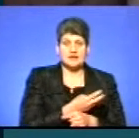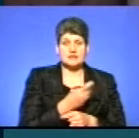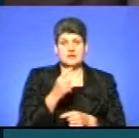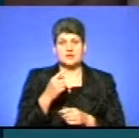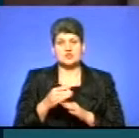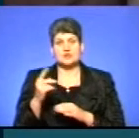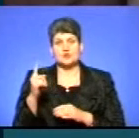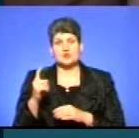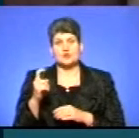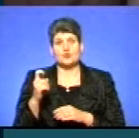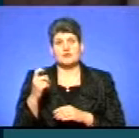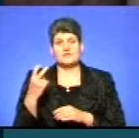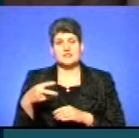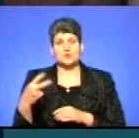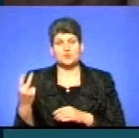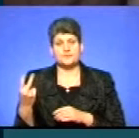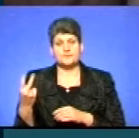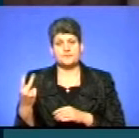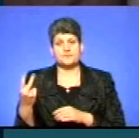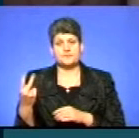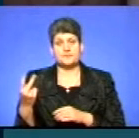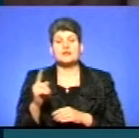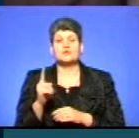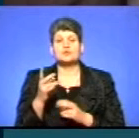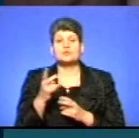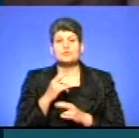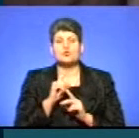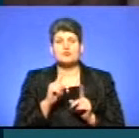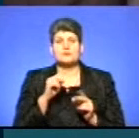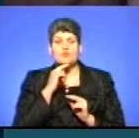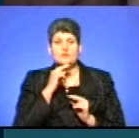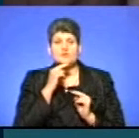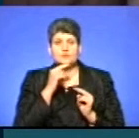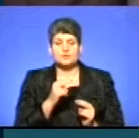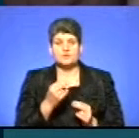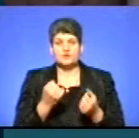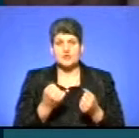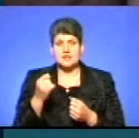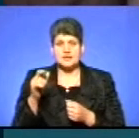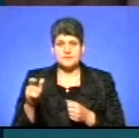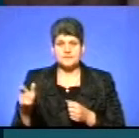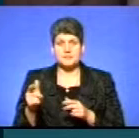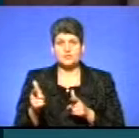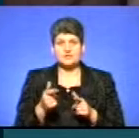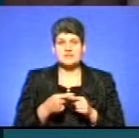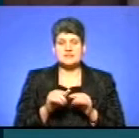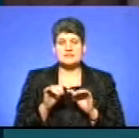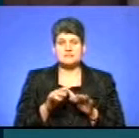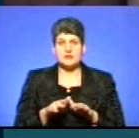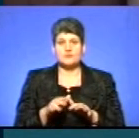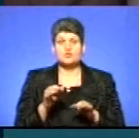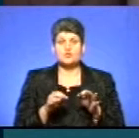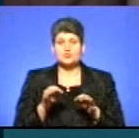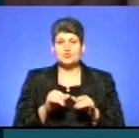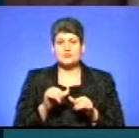122 КОАП України. На що потрібно особливу увагу звертати водіям при підготовці такої справи до суду,